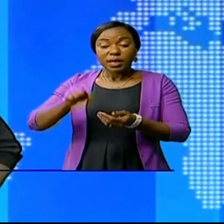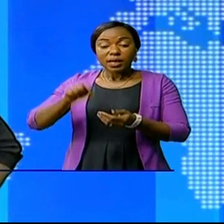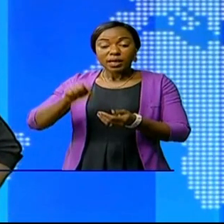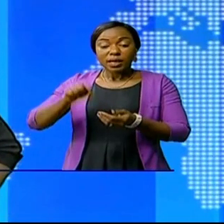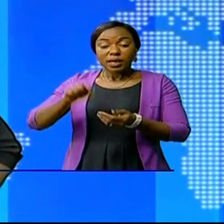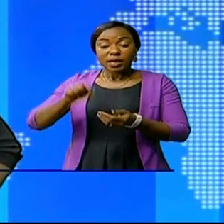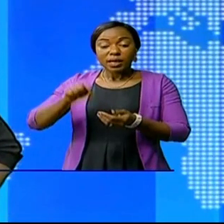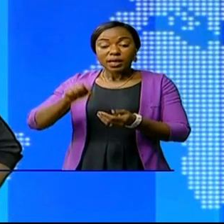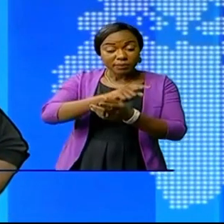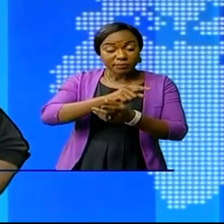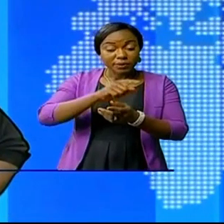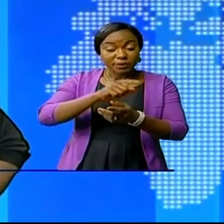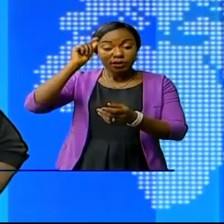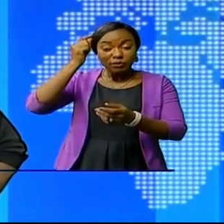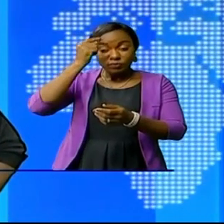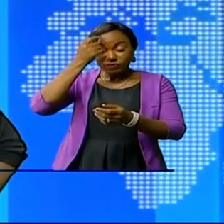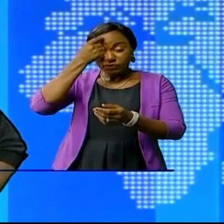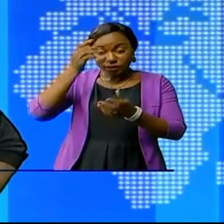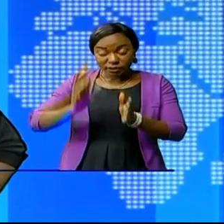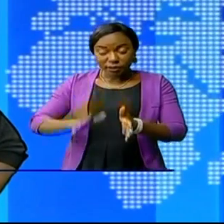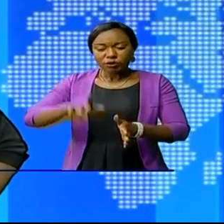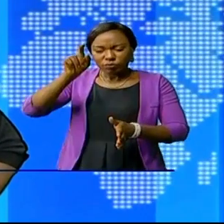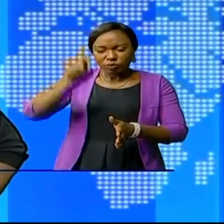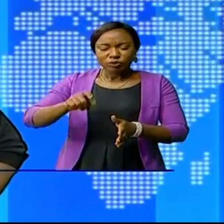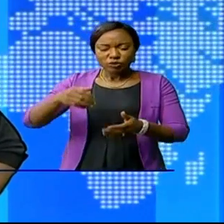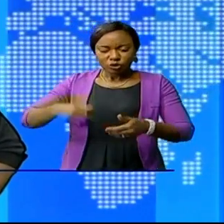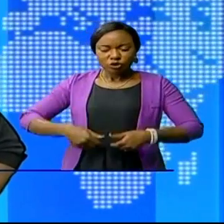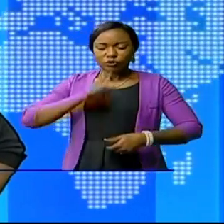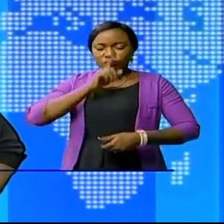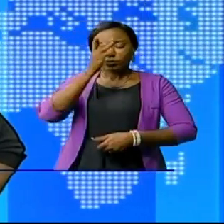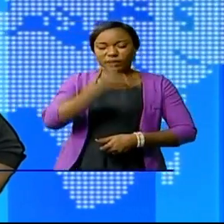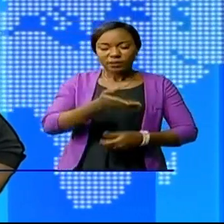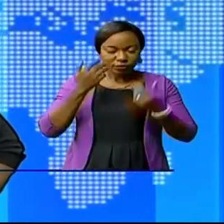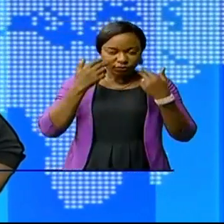population à d'autres fonctions de prise de décision.